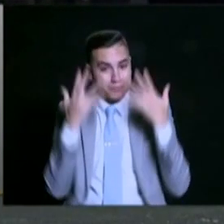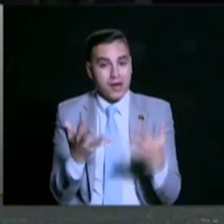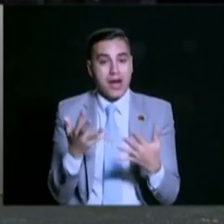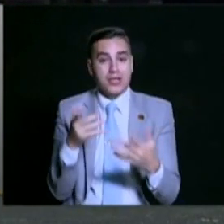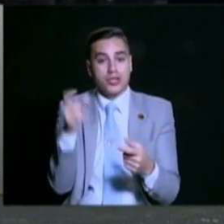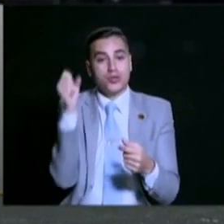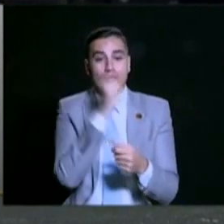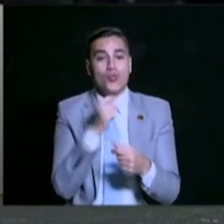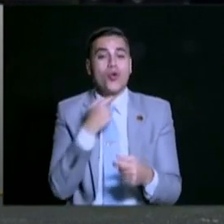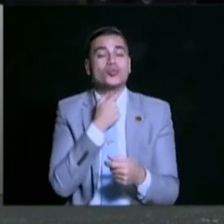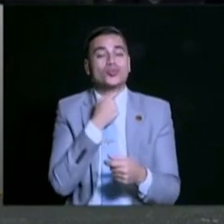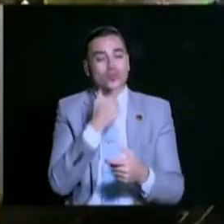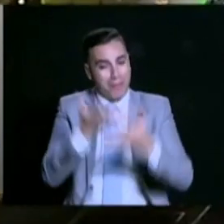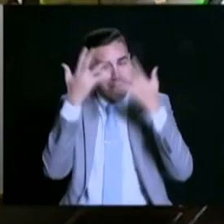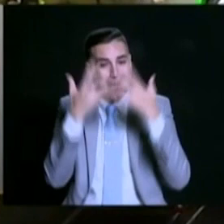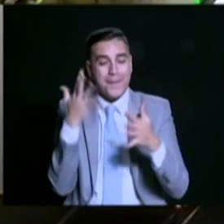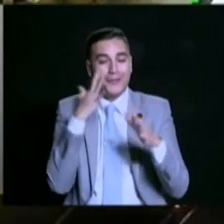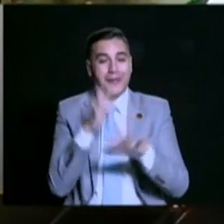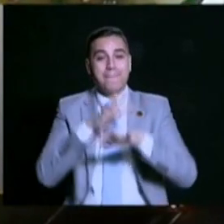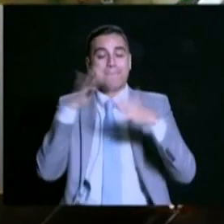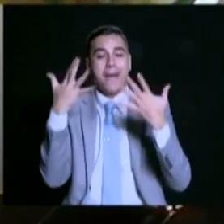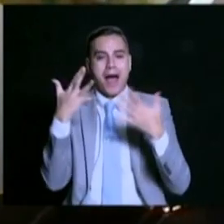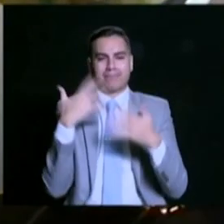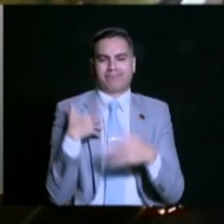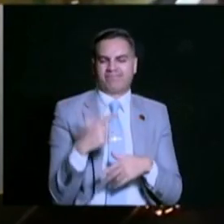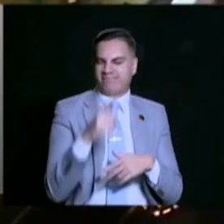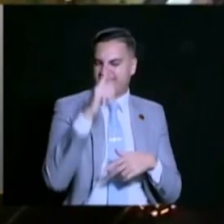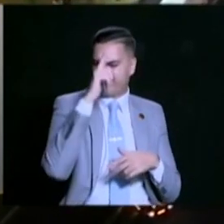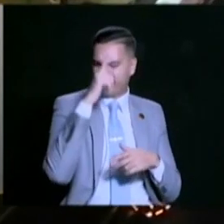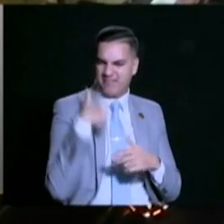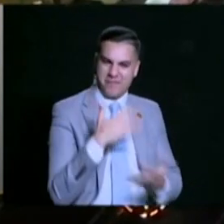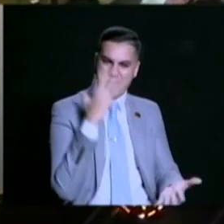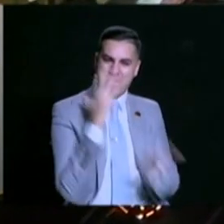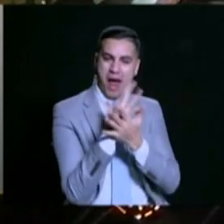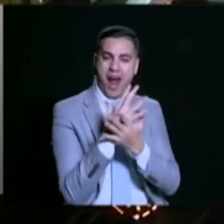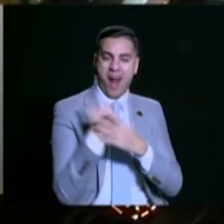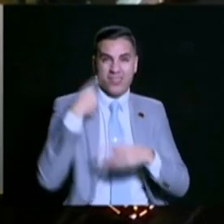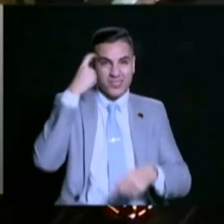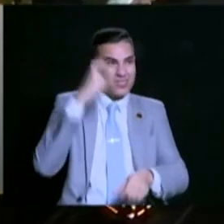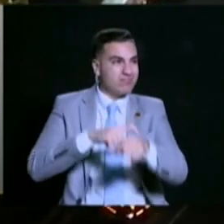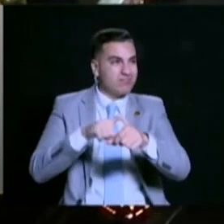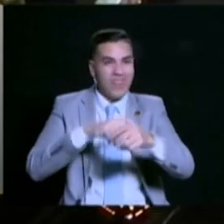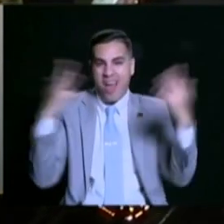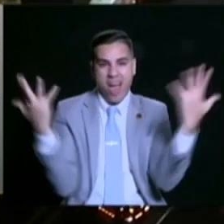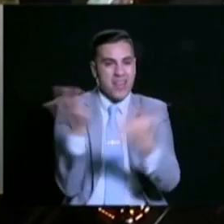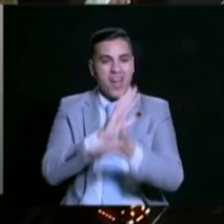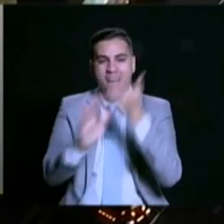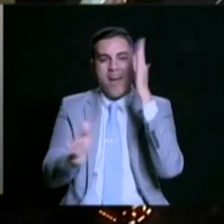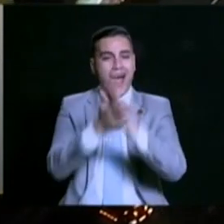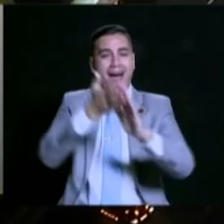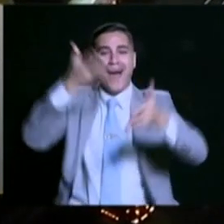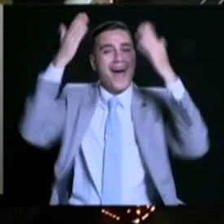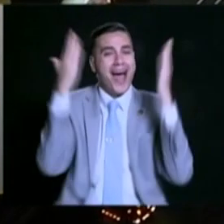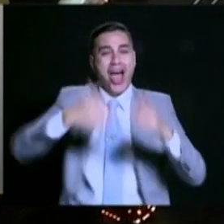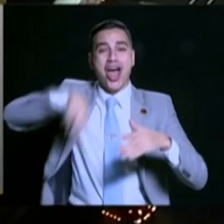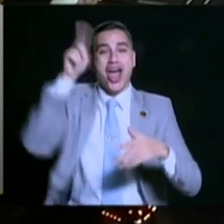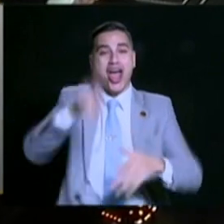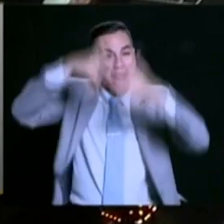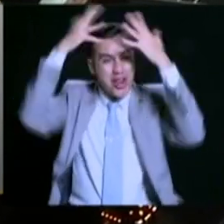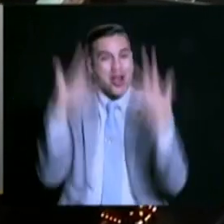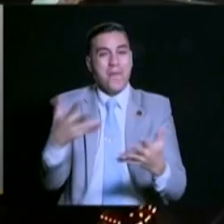يعني شكروك إزاي قالوا لك إيه وصلوا لك إيه أن انت وصلت لهم إحساس المزيد والله أهم رفيو يعني أهم